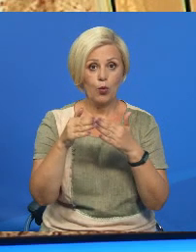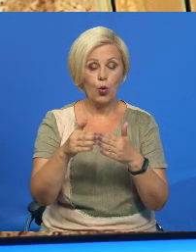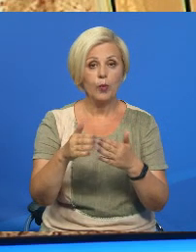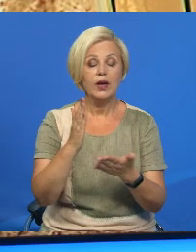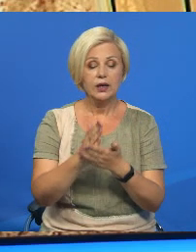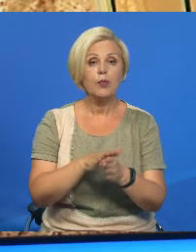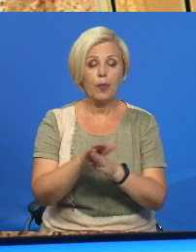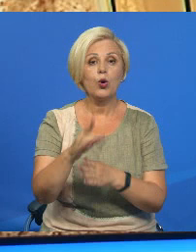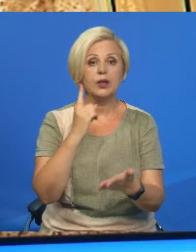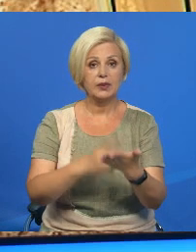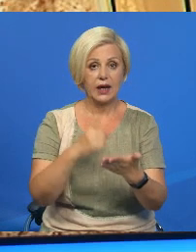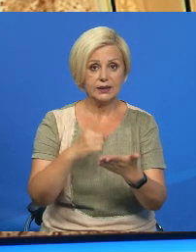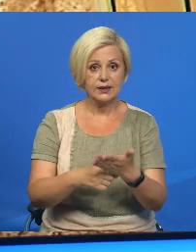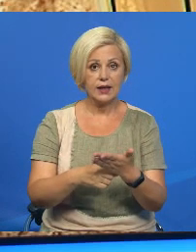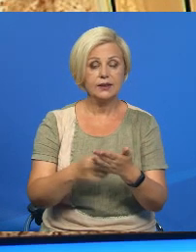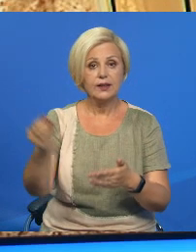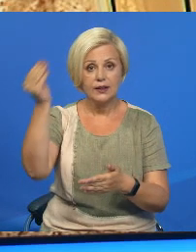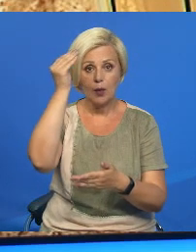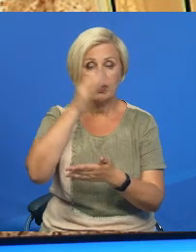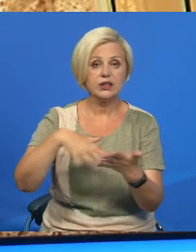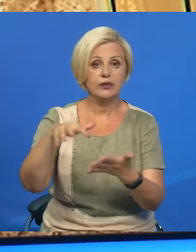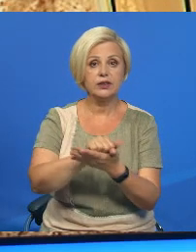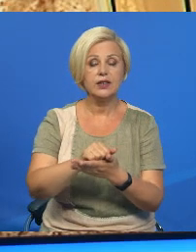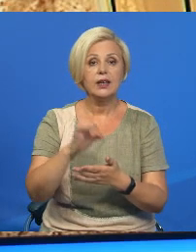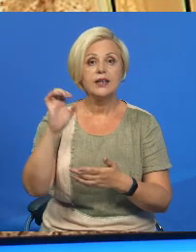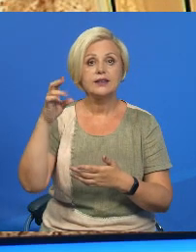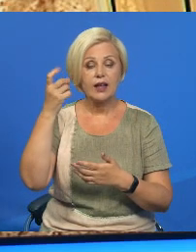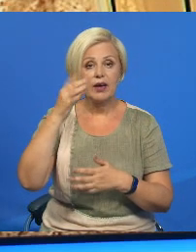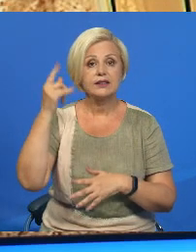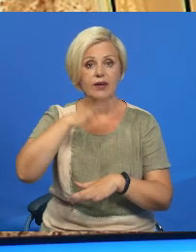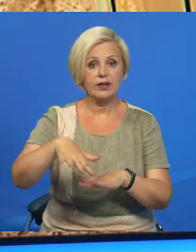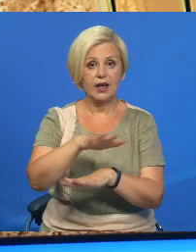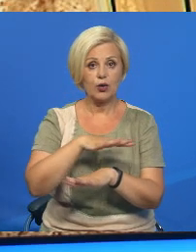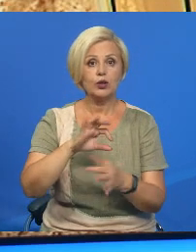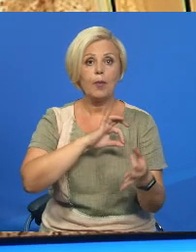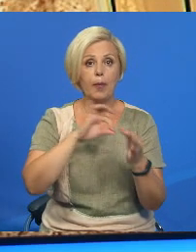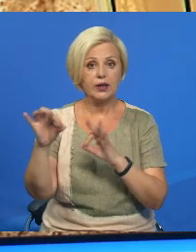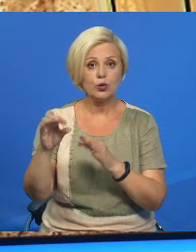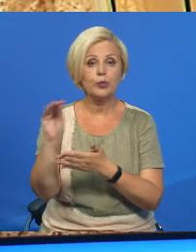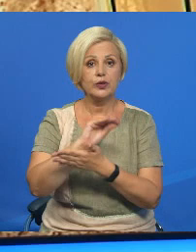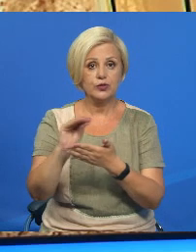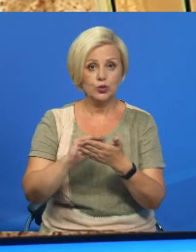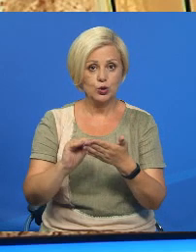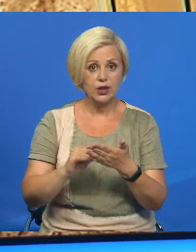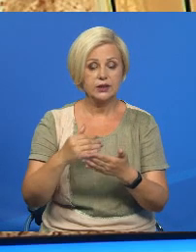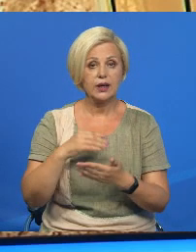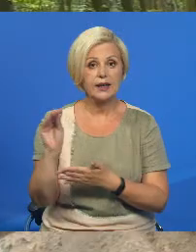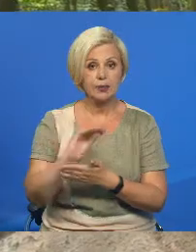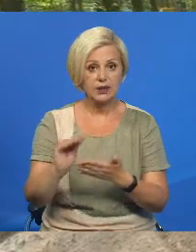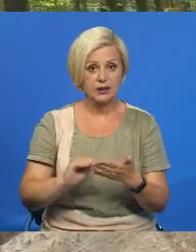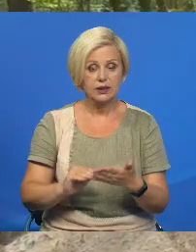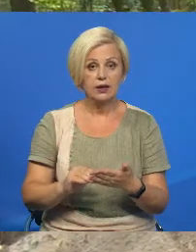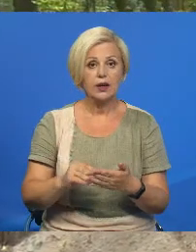необверженным доказом на умысленное знищение славянского насельництва. Под обязанностей в сюжете Жаны Мининой.